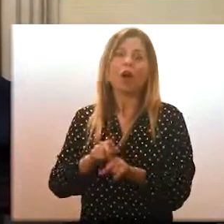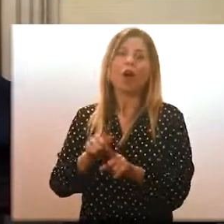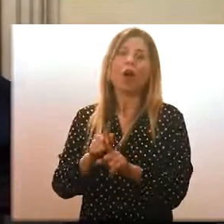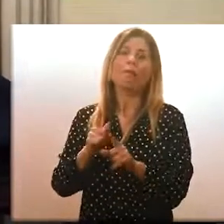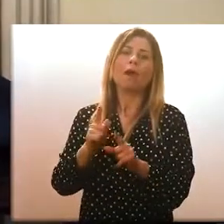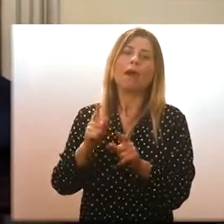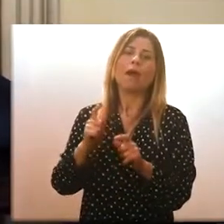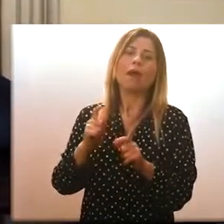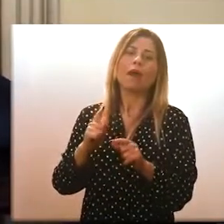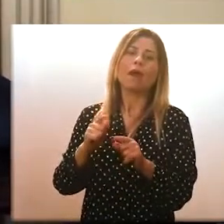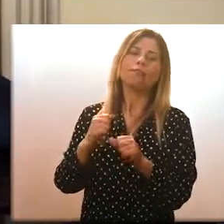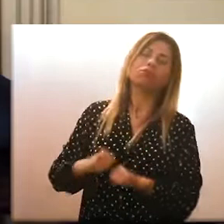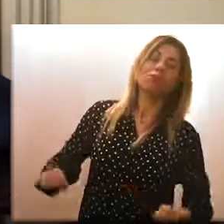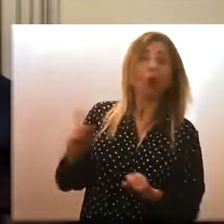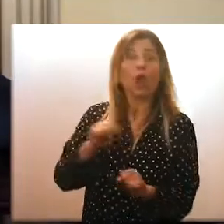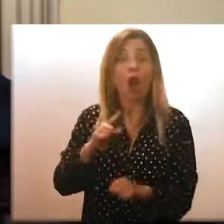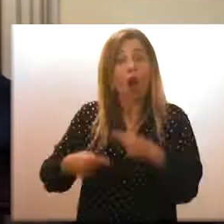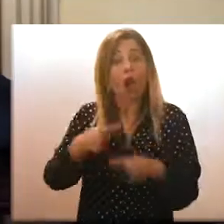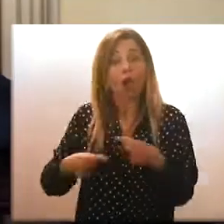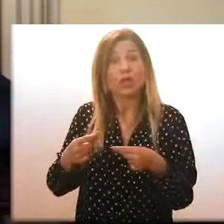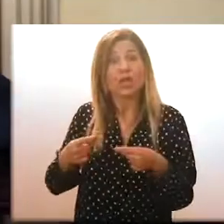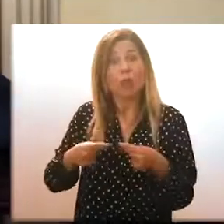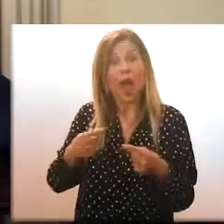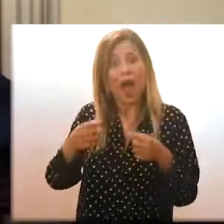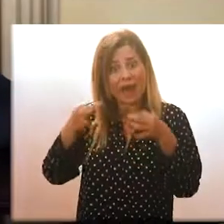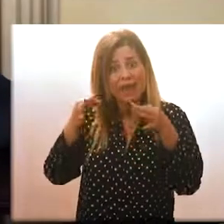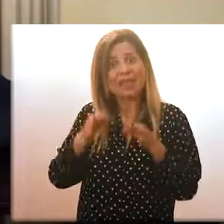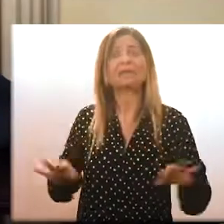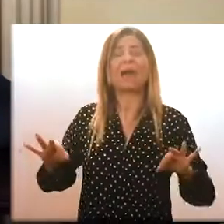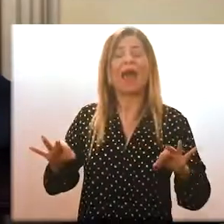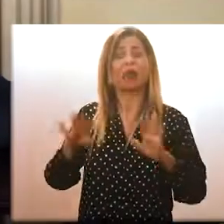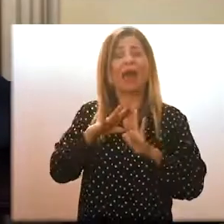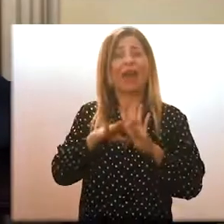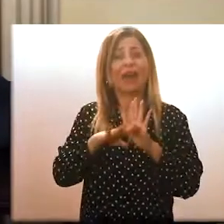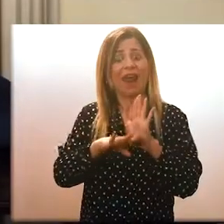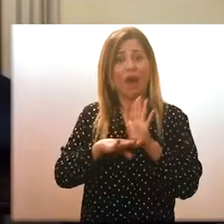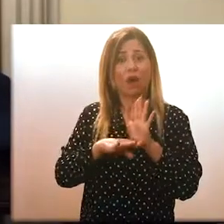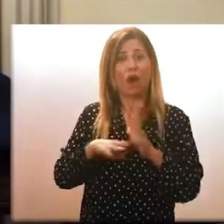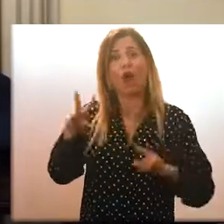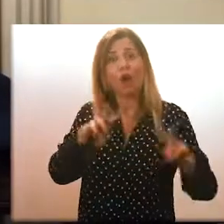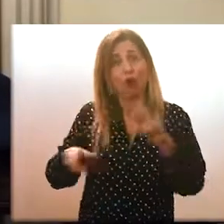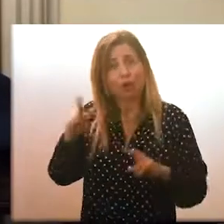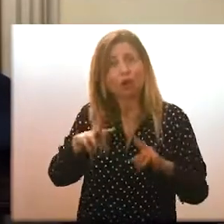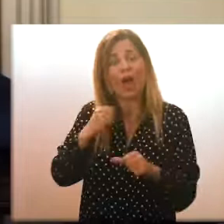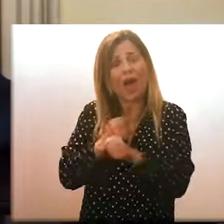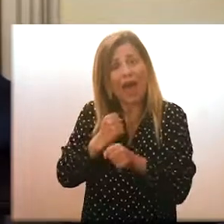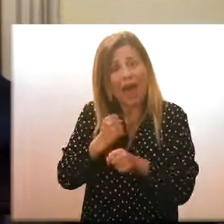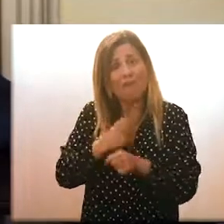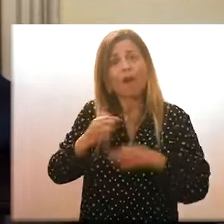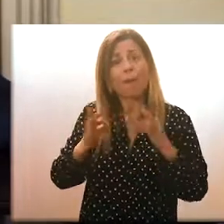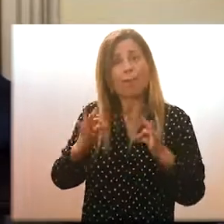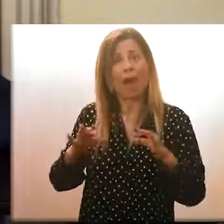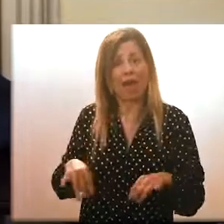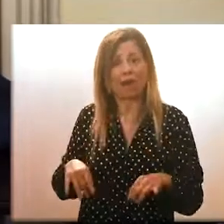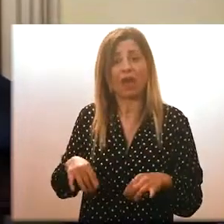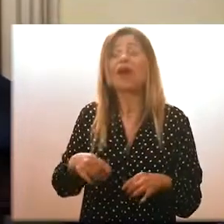anche non essere del tutto veritieri. Sappiamo cioè che gran parte delle persone infette da coronavirus